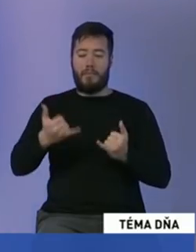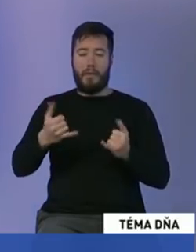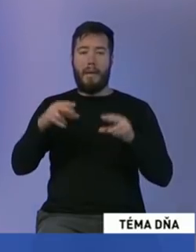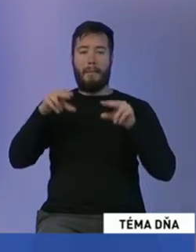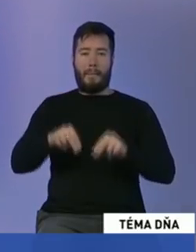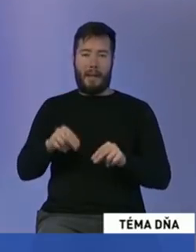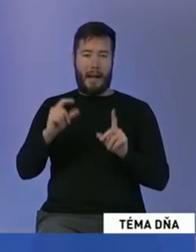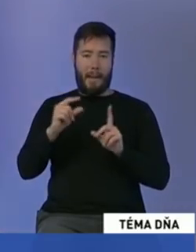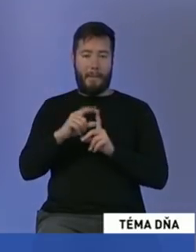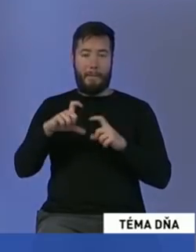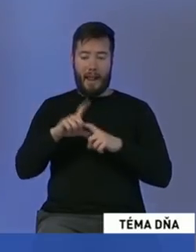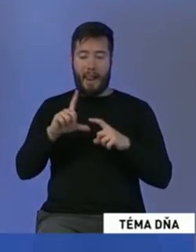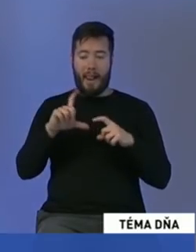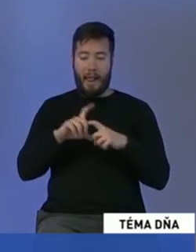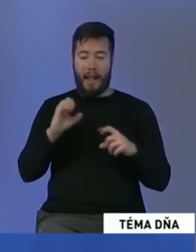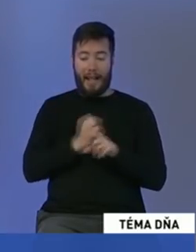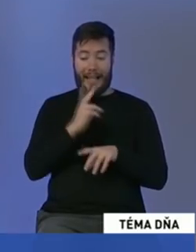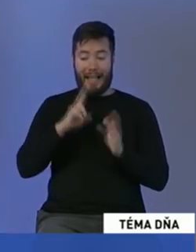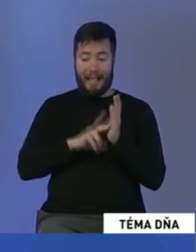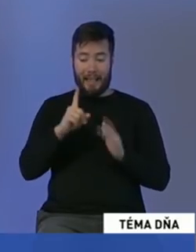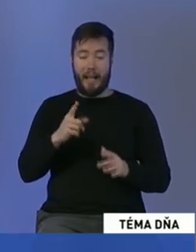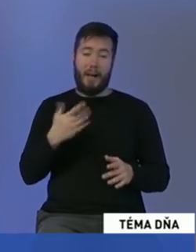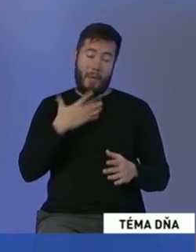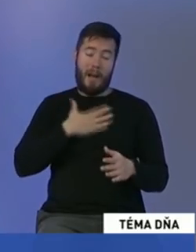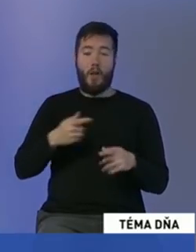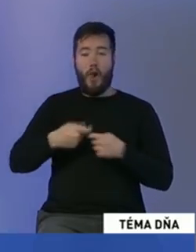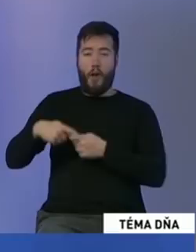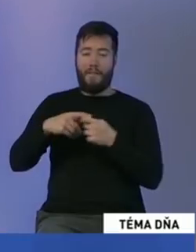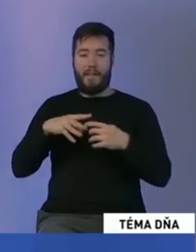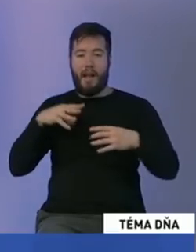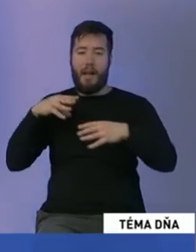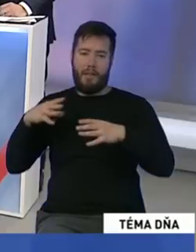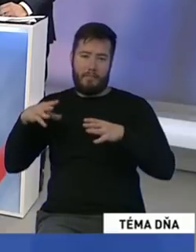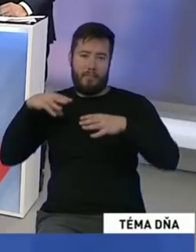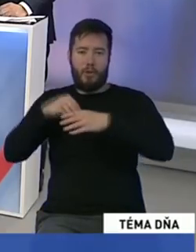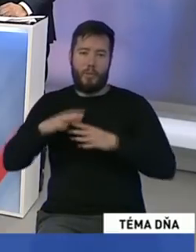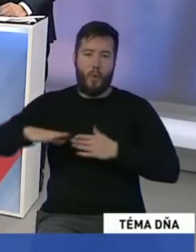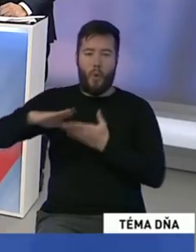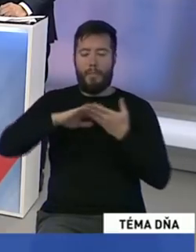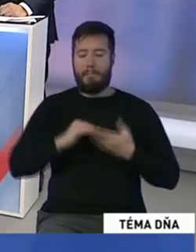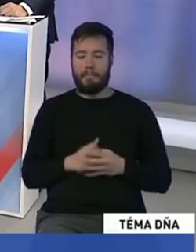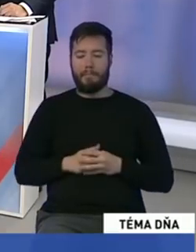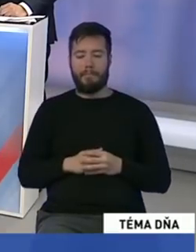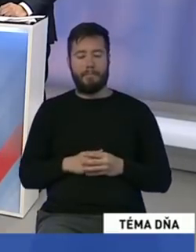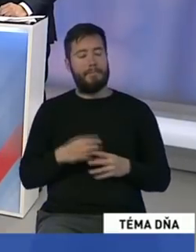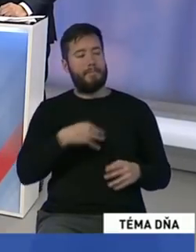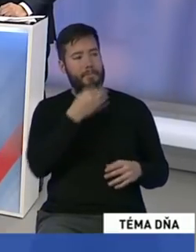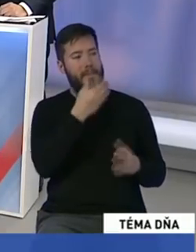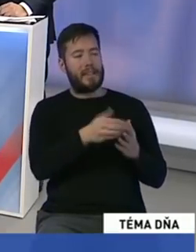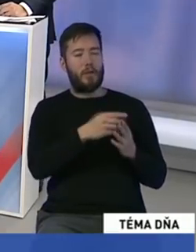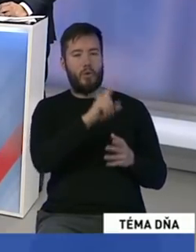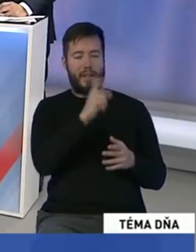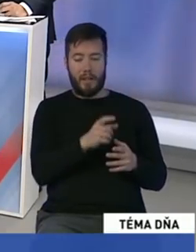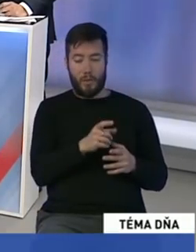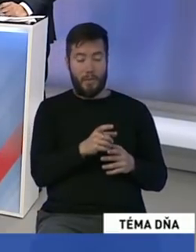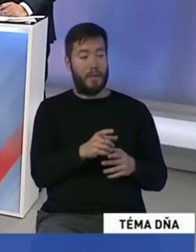som bol veľmi rád, keby som mohol byť spolu s ďalšími kolegami jej súčasťou. Pani, stručná otázka. Na vás oboch, pán Hatas, môžete začať. Z akých okolností by ste